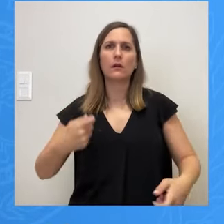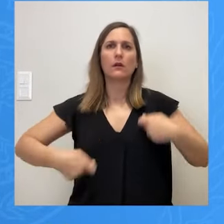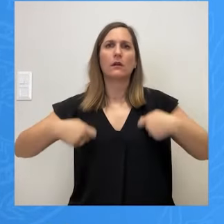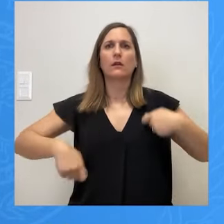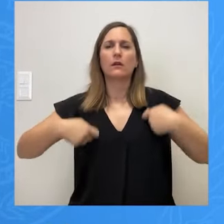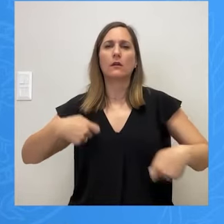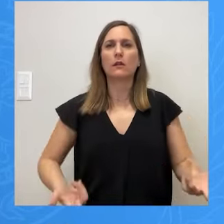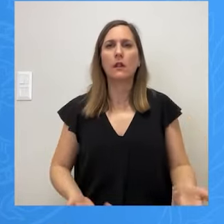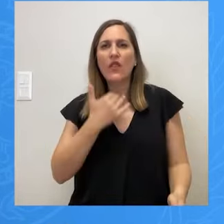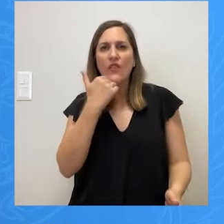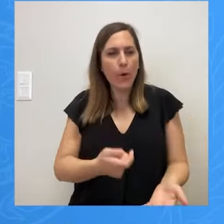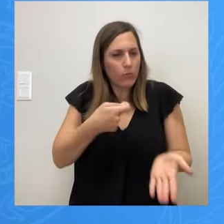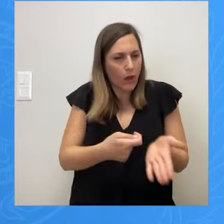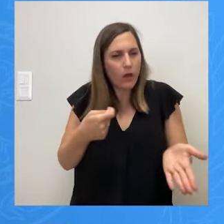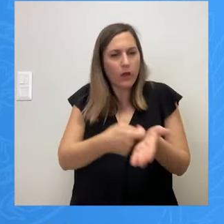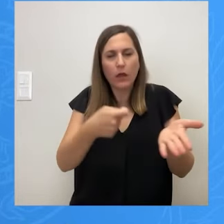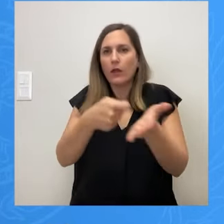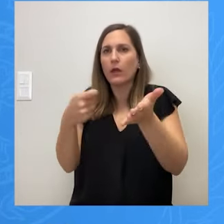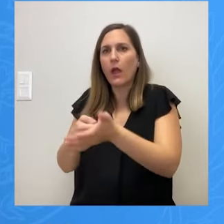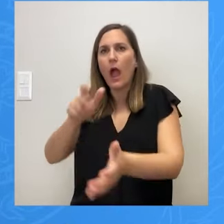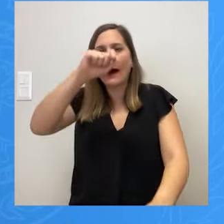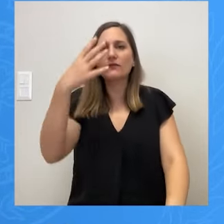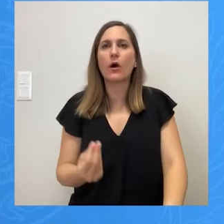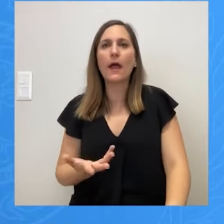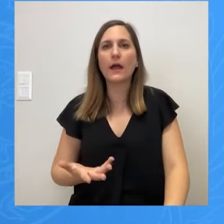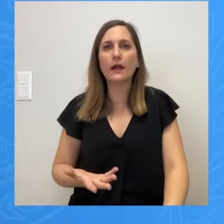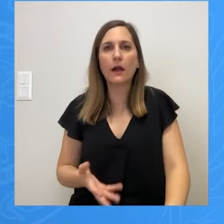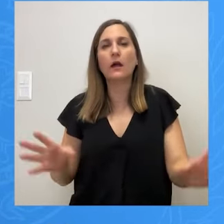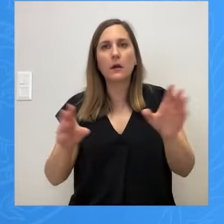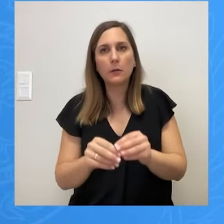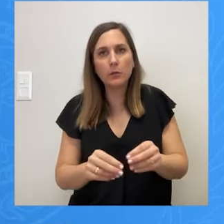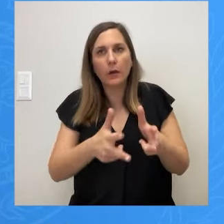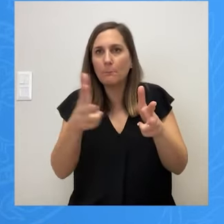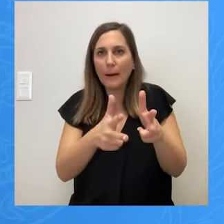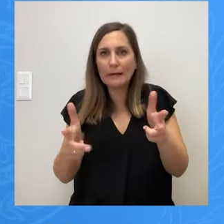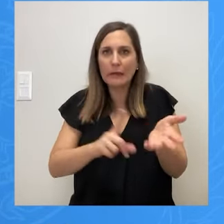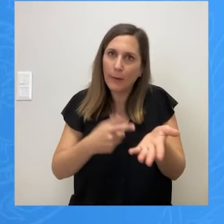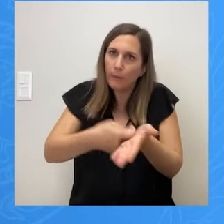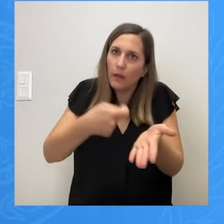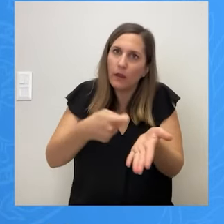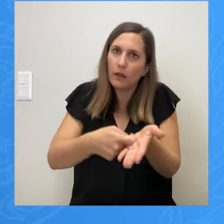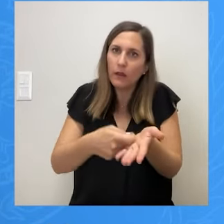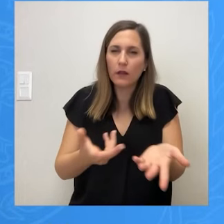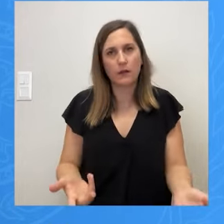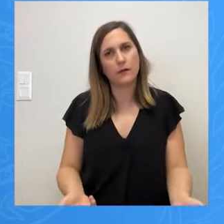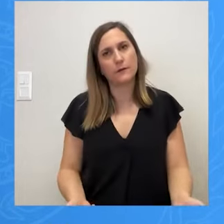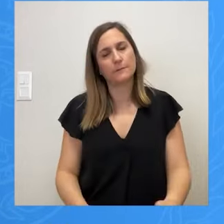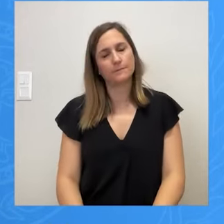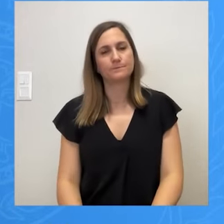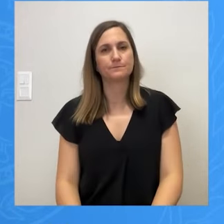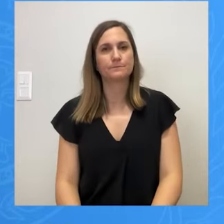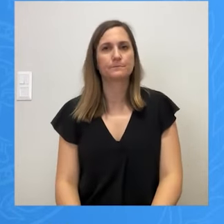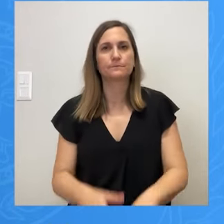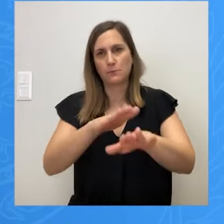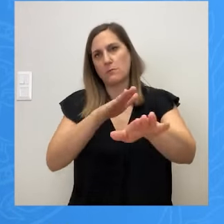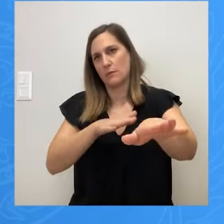να πληρώνουμε για όλα. Μιλώντας πάντα για την ελεγχόμενη στάθμευση. Και τέλος. Πολιτική